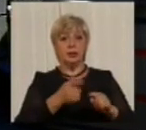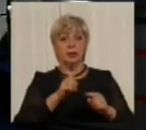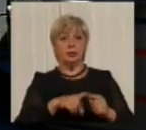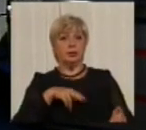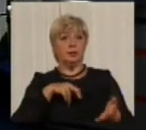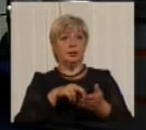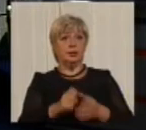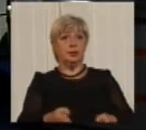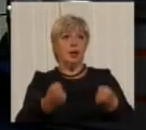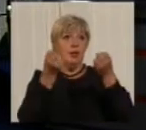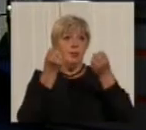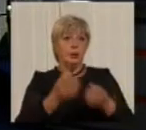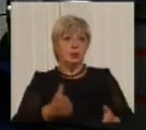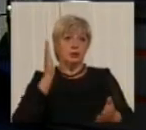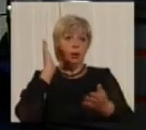просто в улицу.